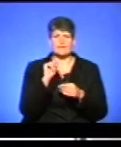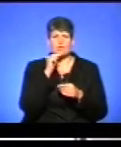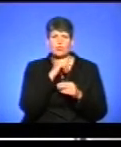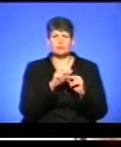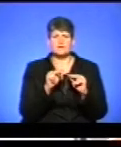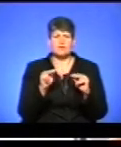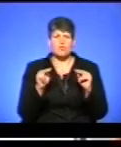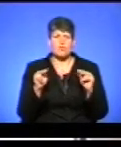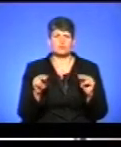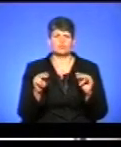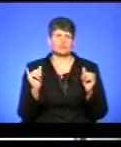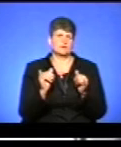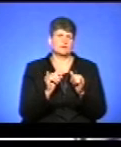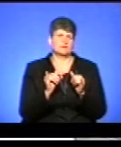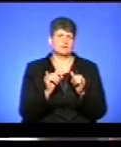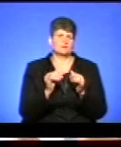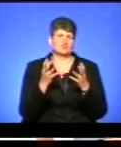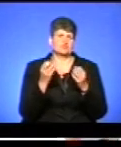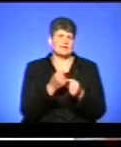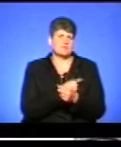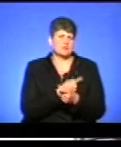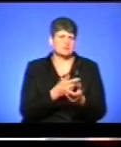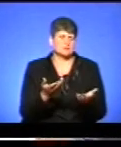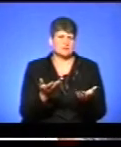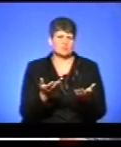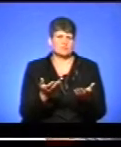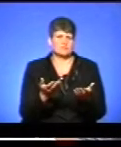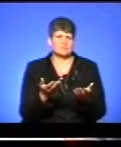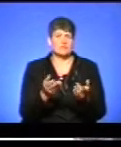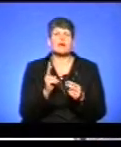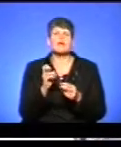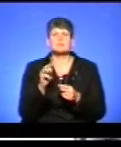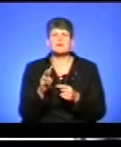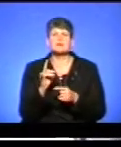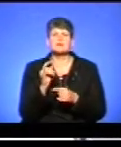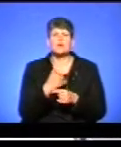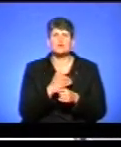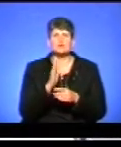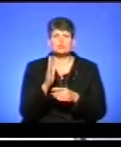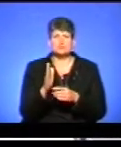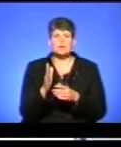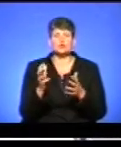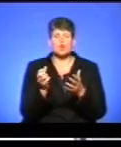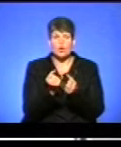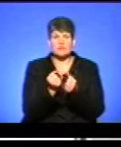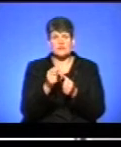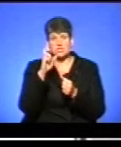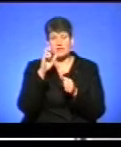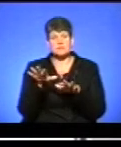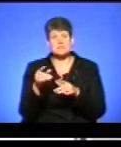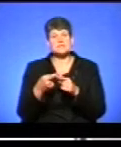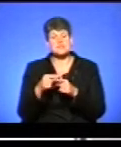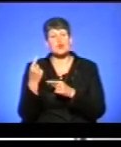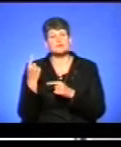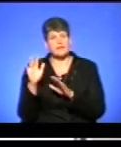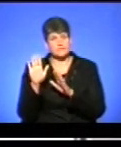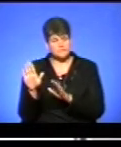педагогіку і ще на медицину. Кажуть, ким дитина хоче бути? Якщо ловить державне місце таким чином, це є одне. Але